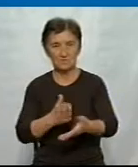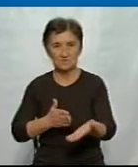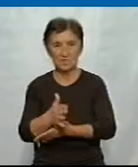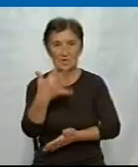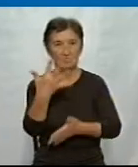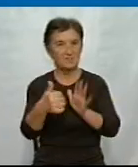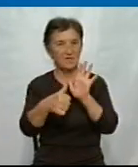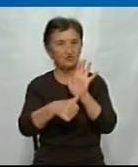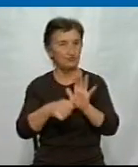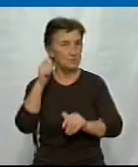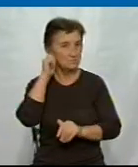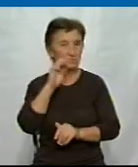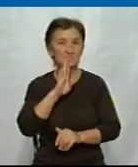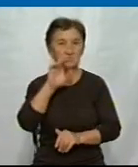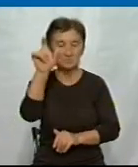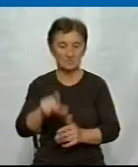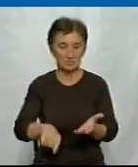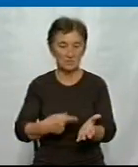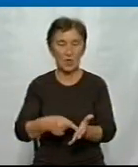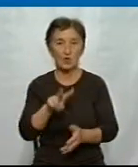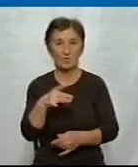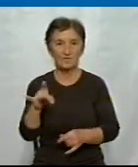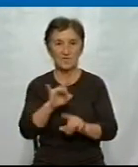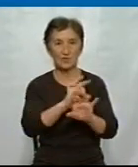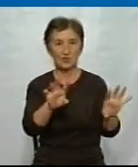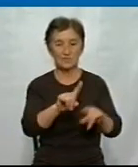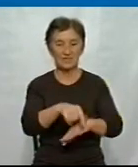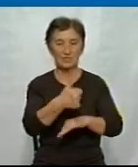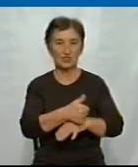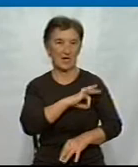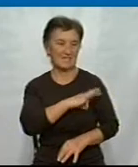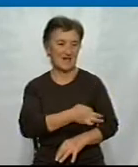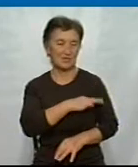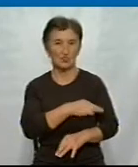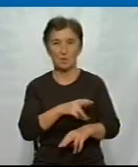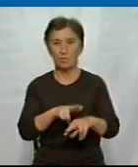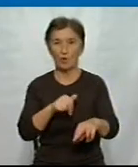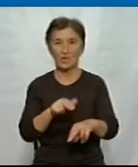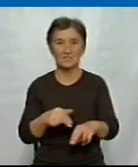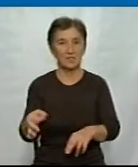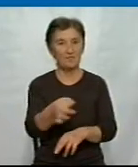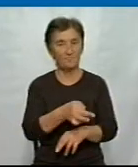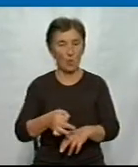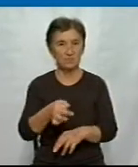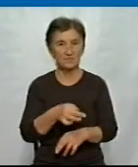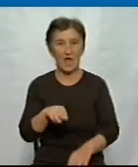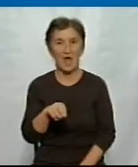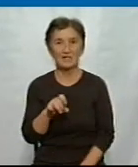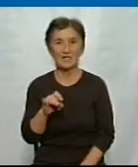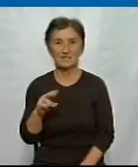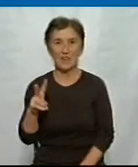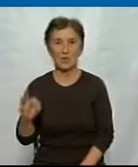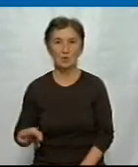-річна жителька Кропивницького, розповів Суспільному начальник відділу слідчого управління Національної поліції в області Костянтин Тарасенко.